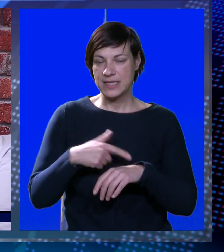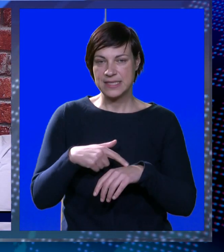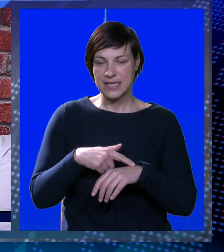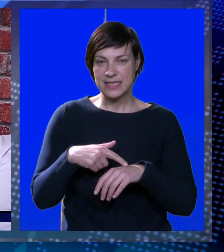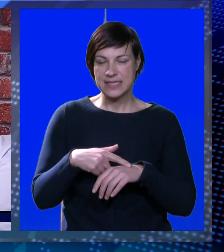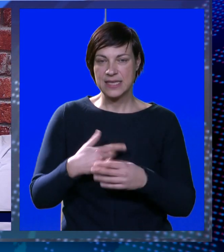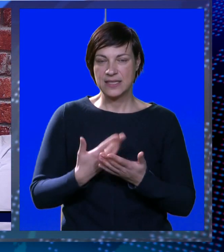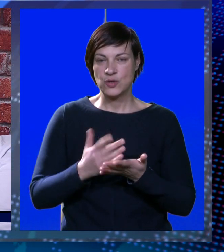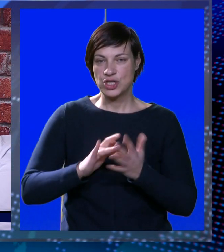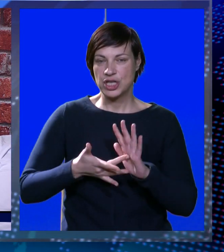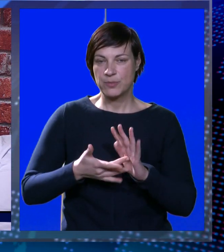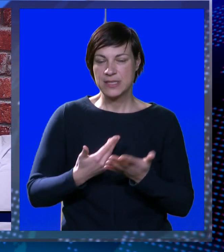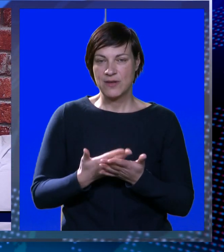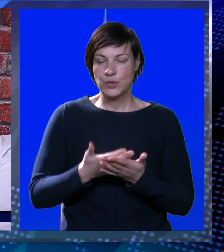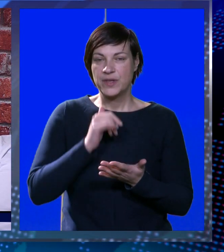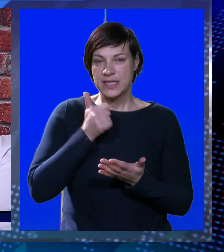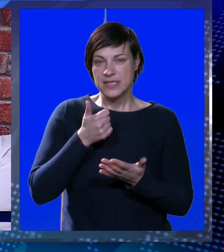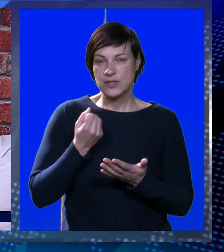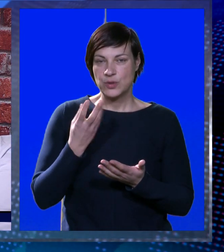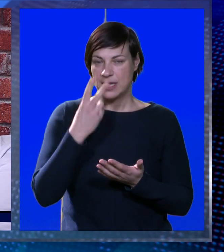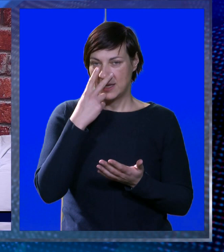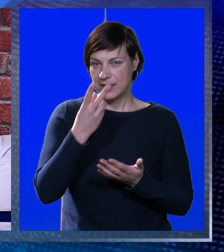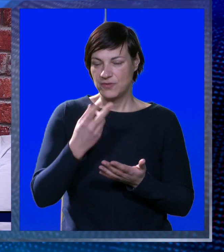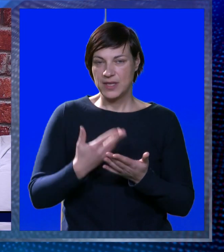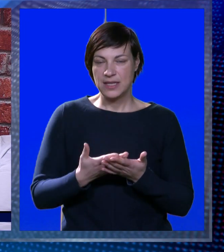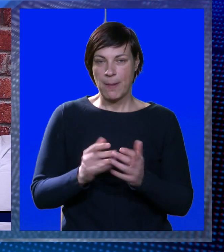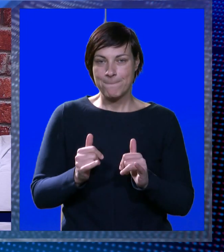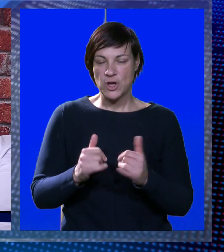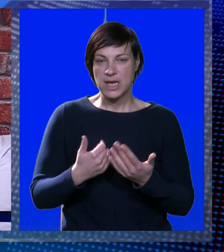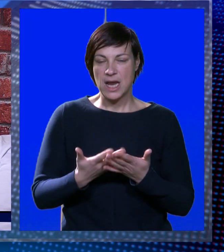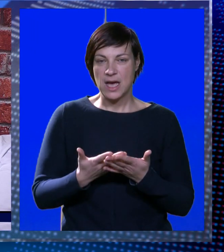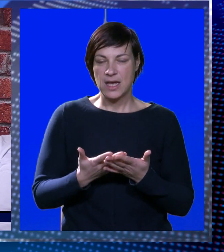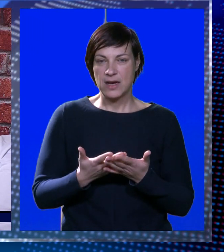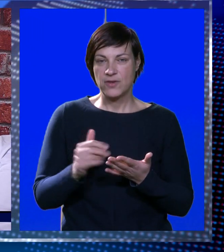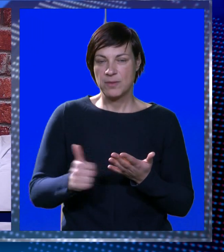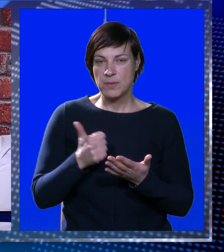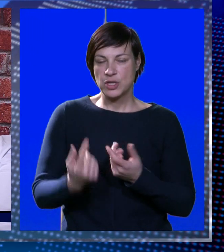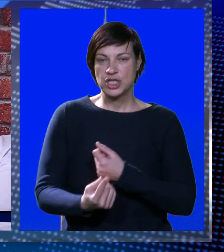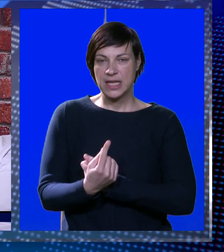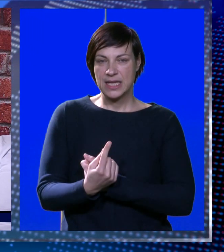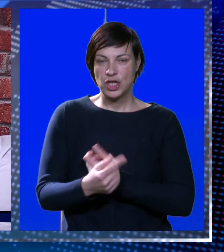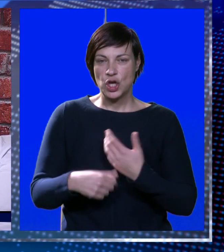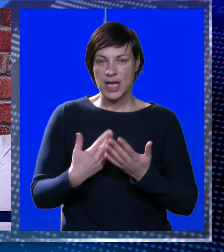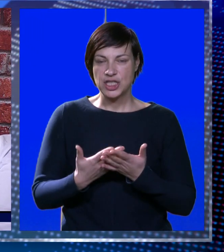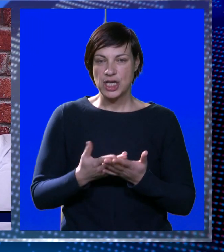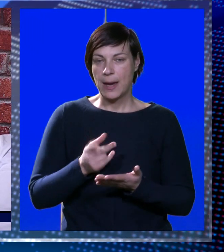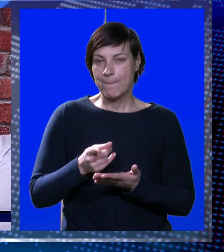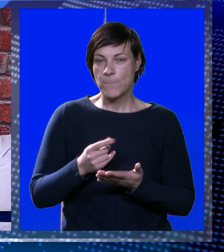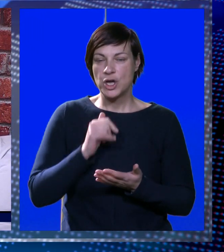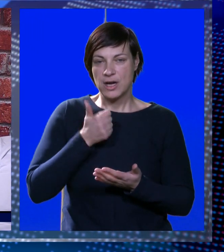21h. To ćemo sve utvrditi sutra. kad vidimo sa, naravno, jer u duranje imamo još jedan događaj. Tako da,